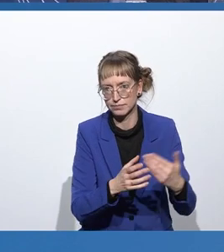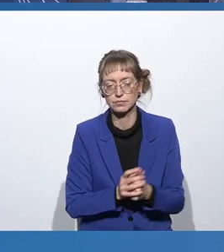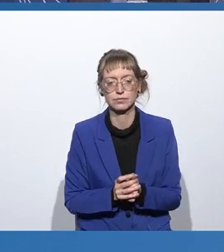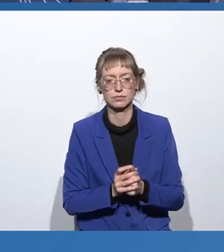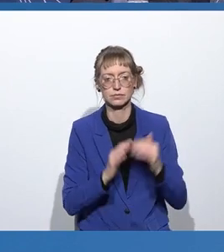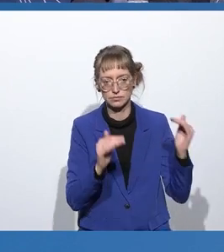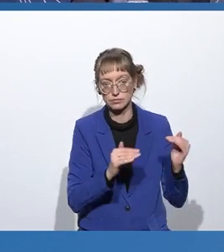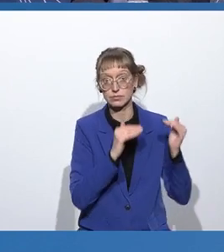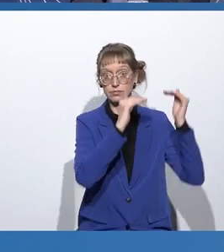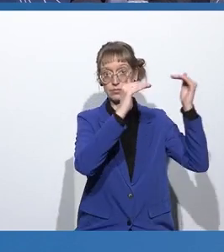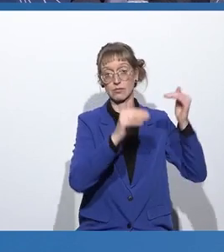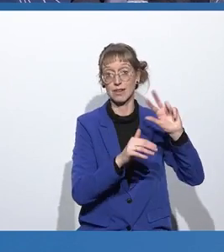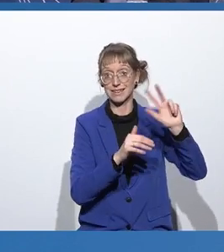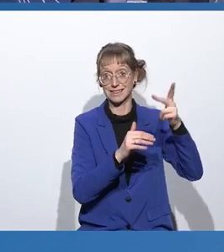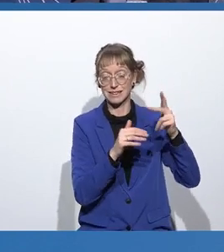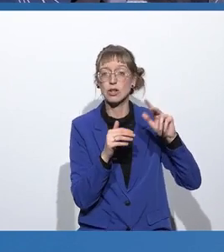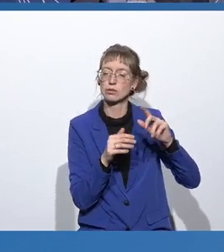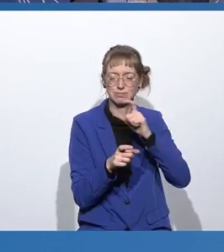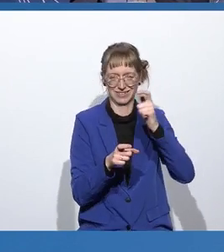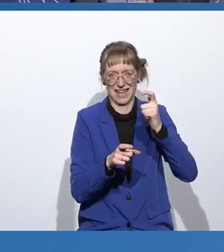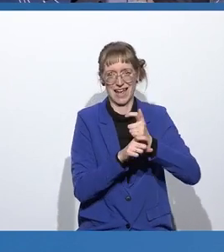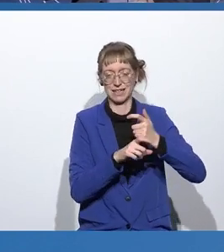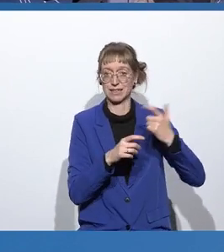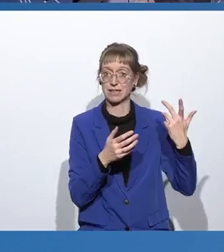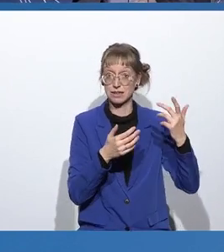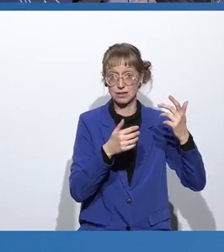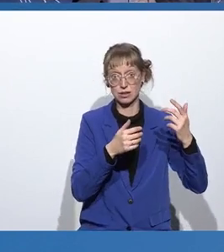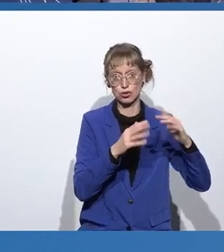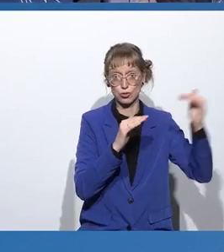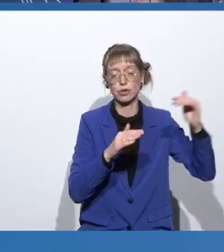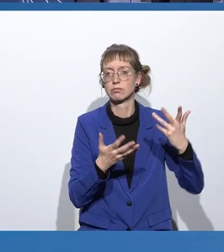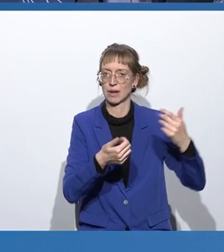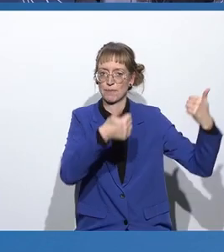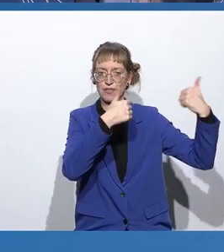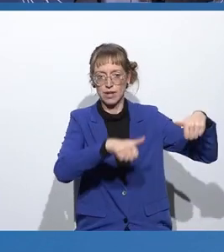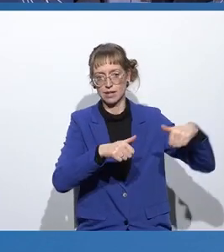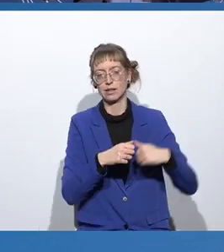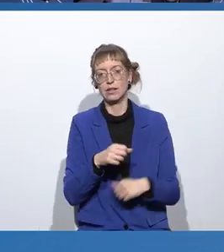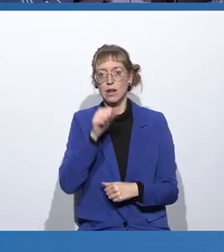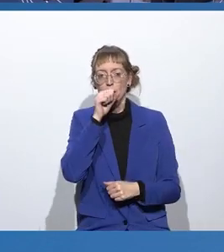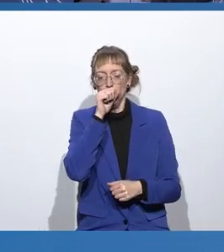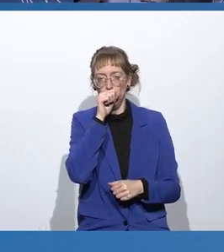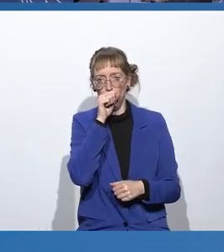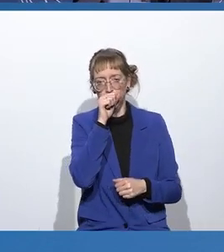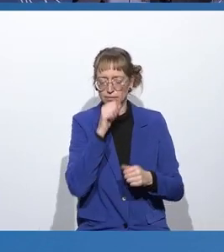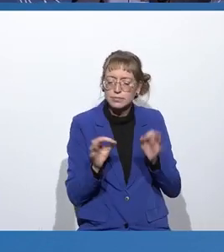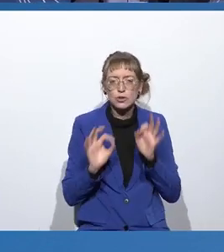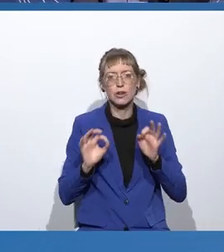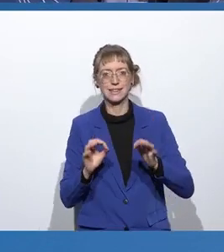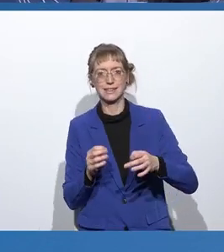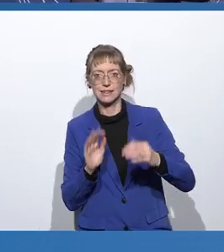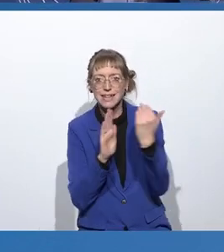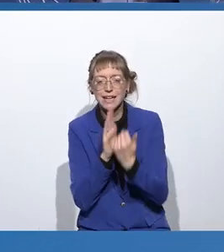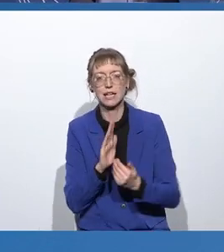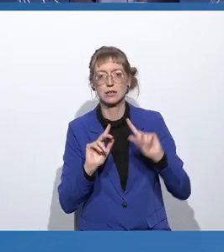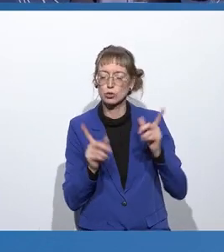Die dritte und härteste Stufe möchte ich mit Verpflichten überschreiben. Hier geht es wirklich um ganz konkrete Regeln, die eingehalten werden müssen.